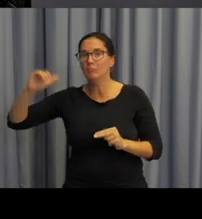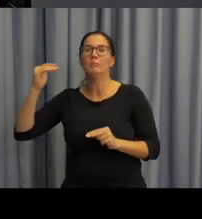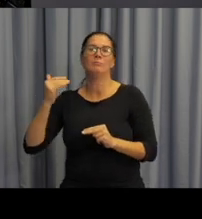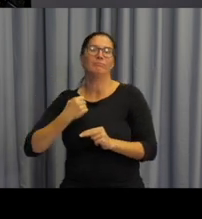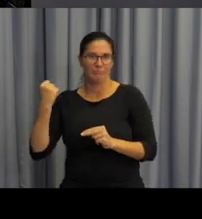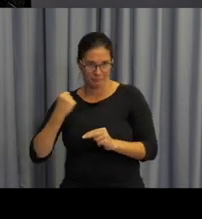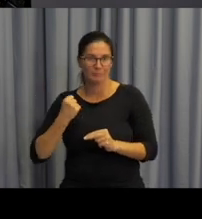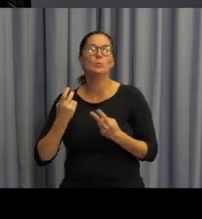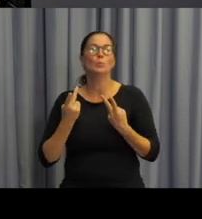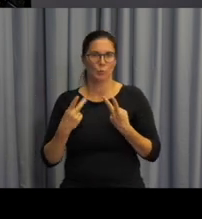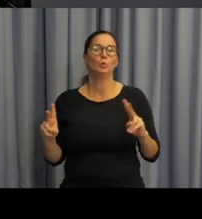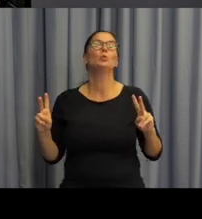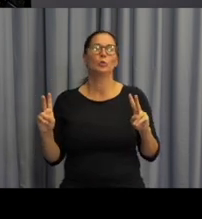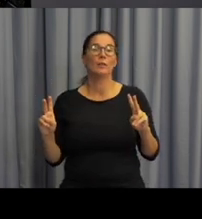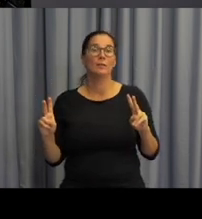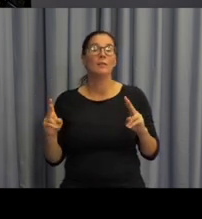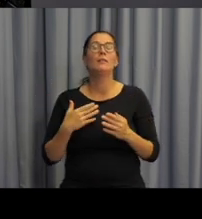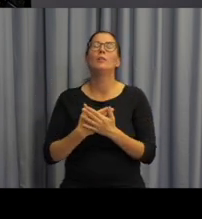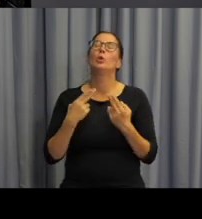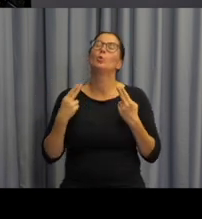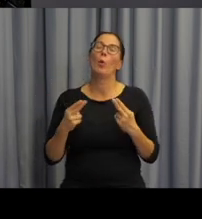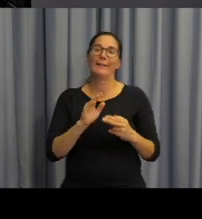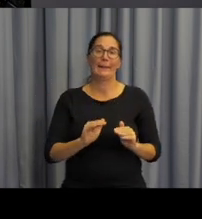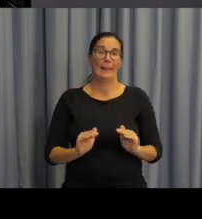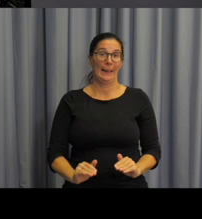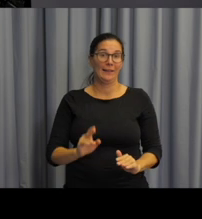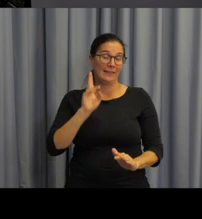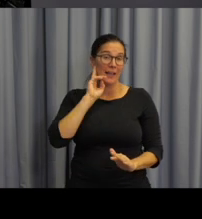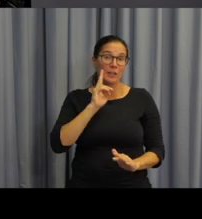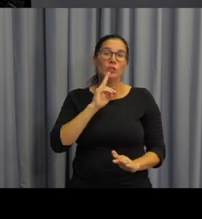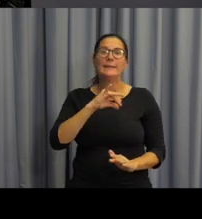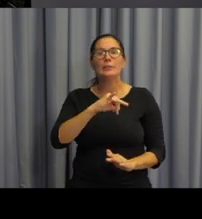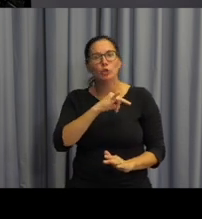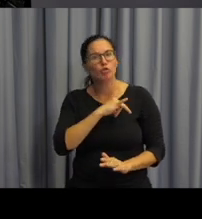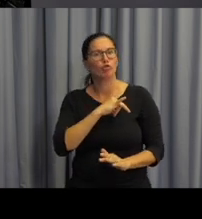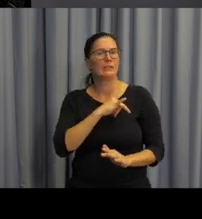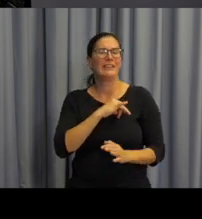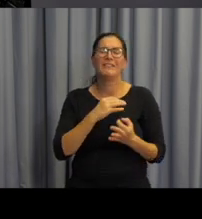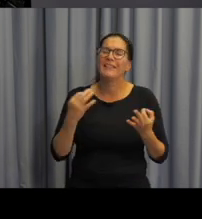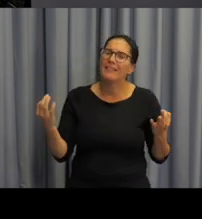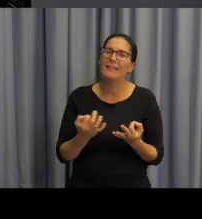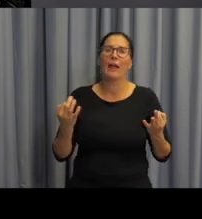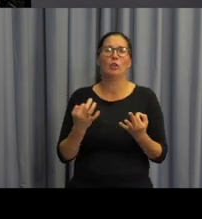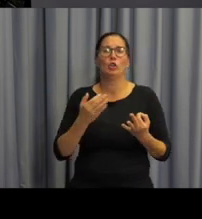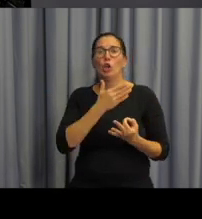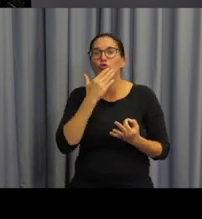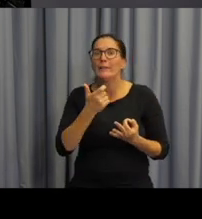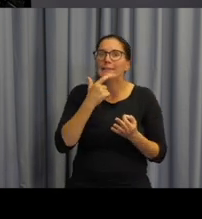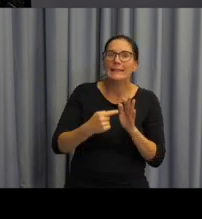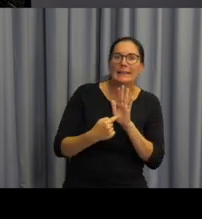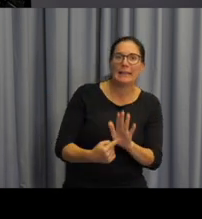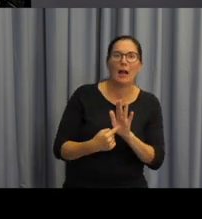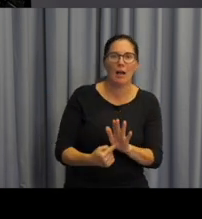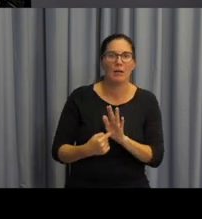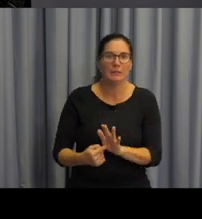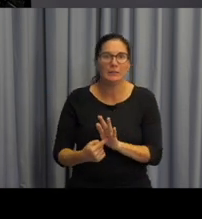nejdřív našim nejmenším neslyšícím dětem nějakým způsobem tu češtinu začít představovat,